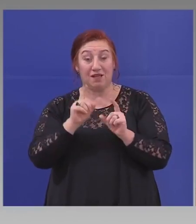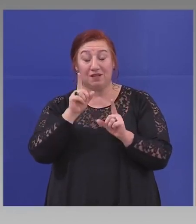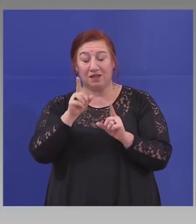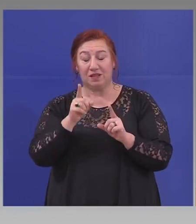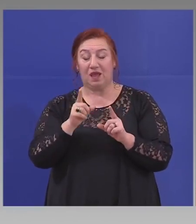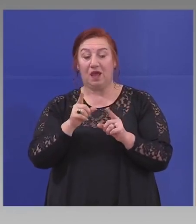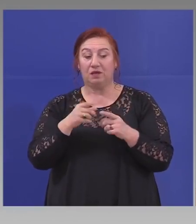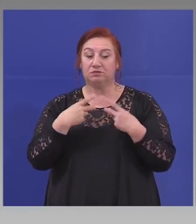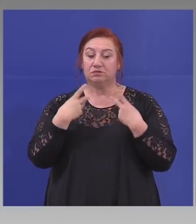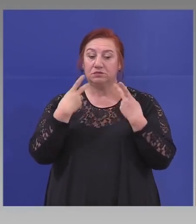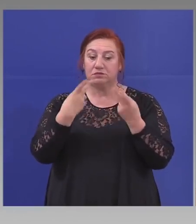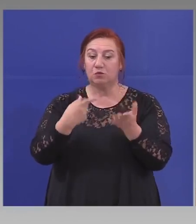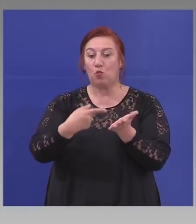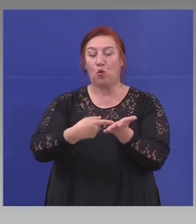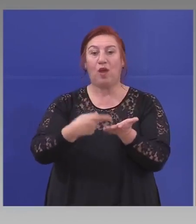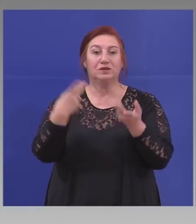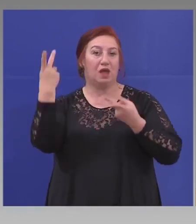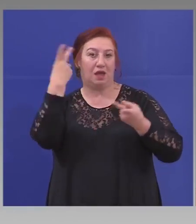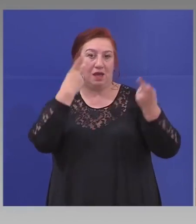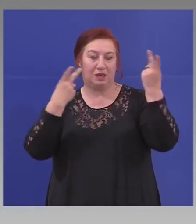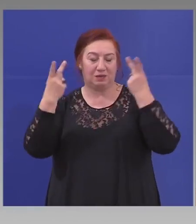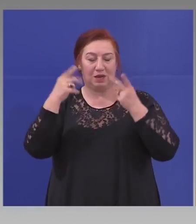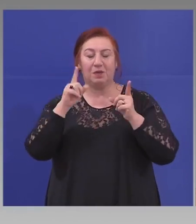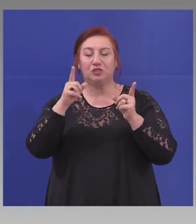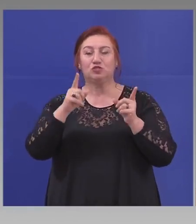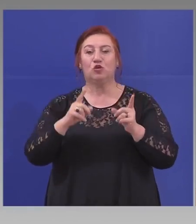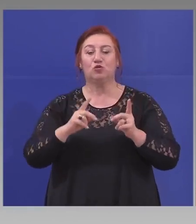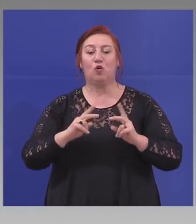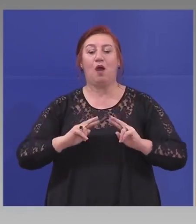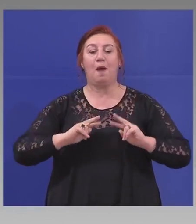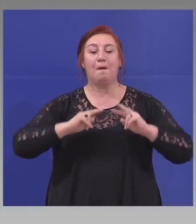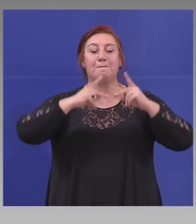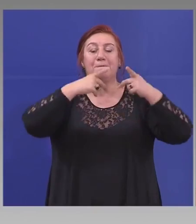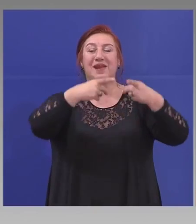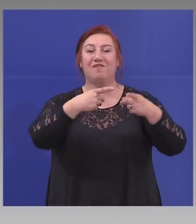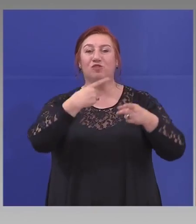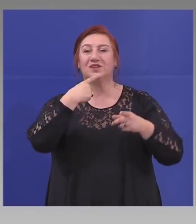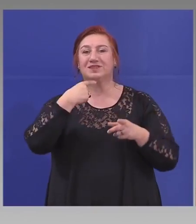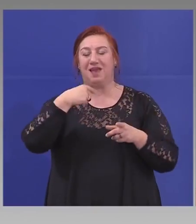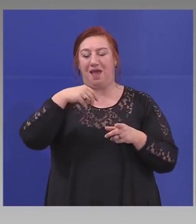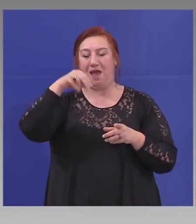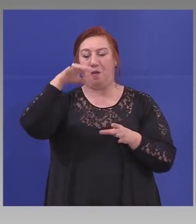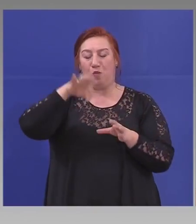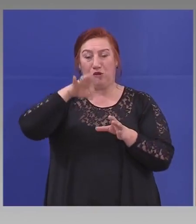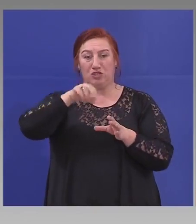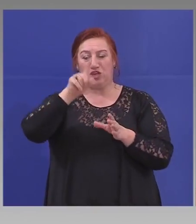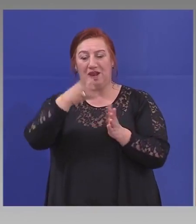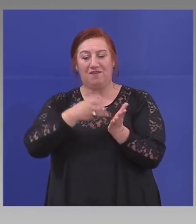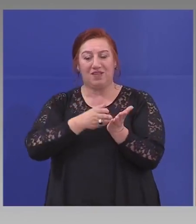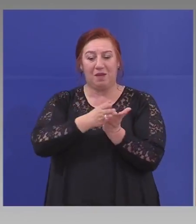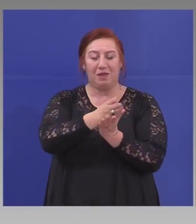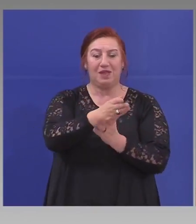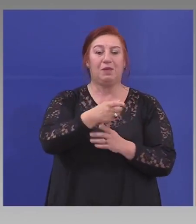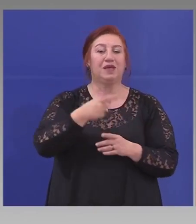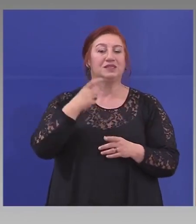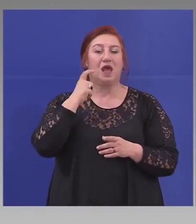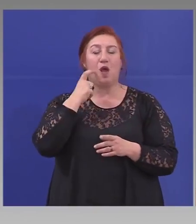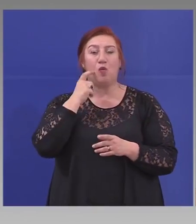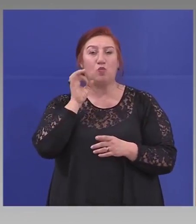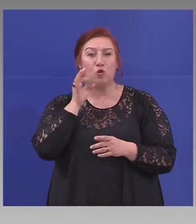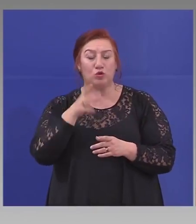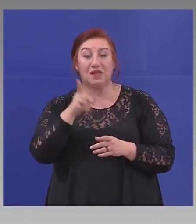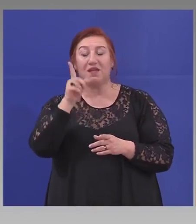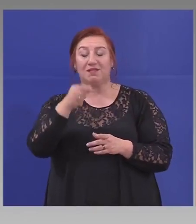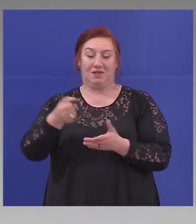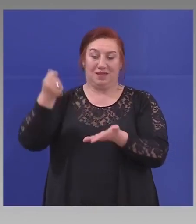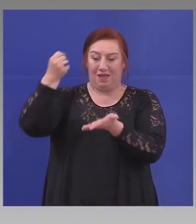разбиране, защото трябва превода за поръчката да е минал през Брюксел, да се ратифицира от съответния парламент и тогава